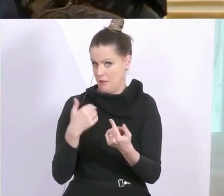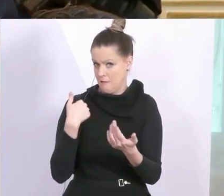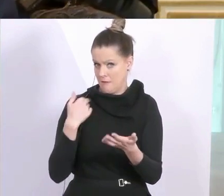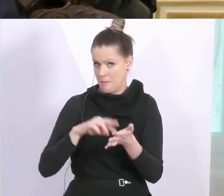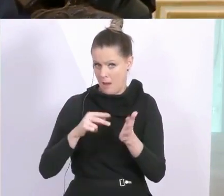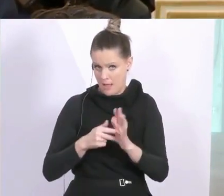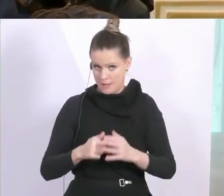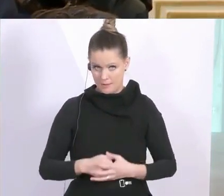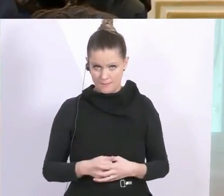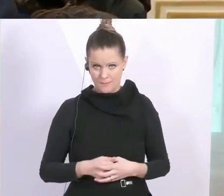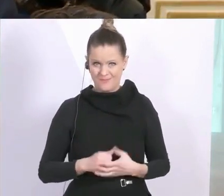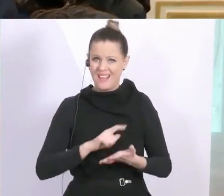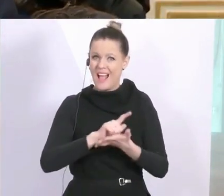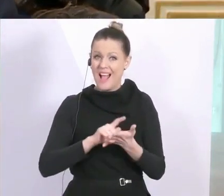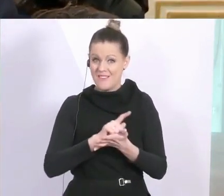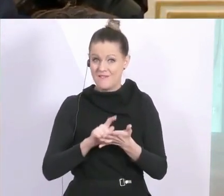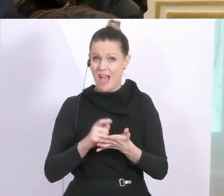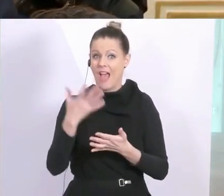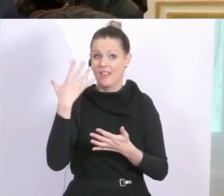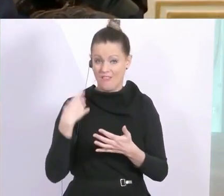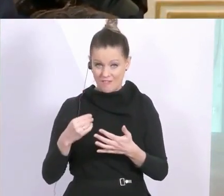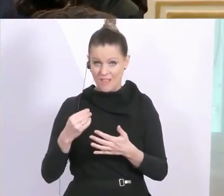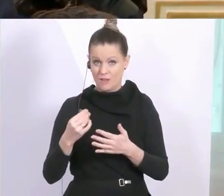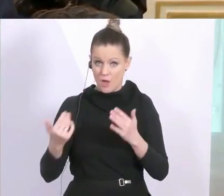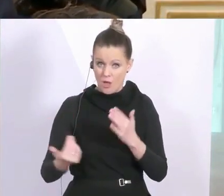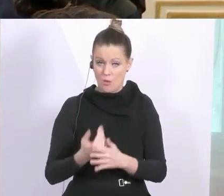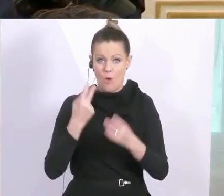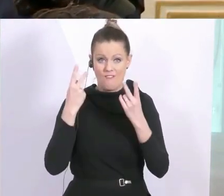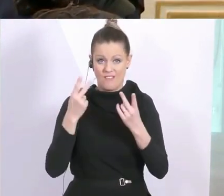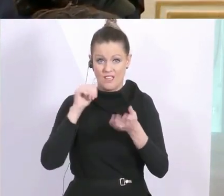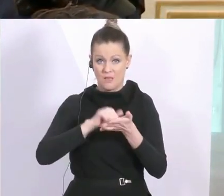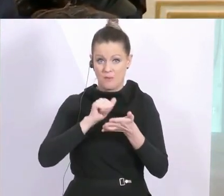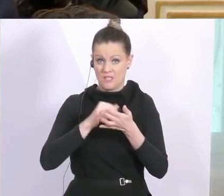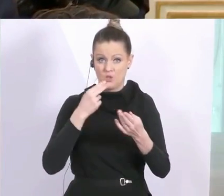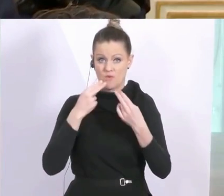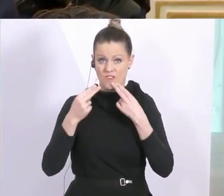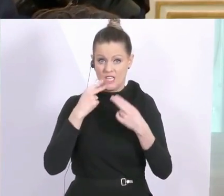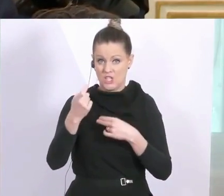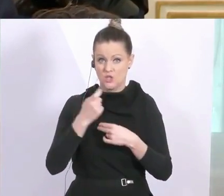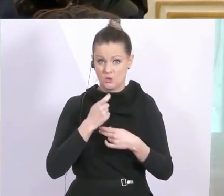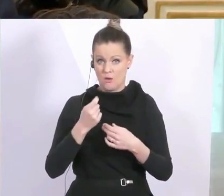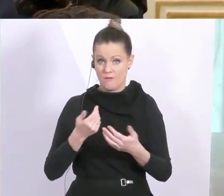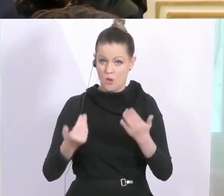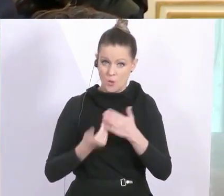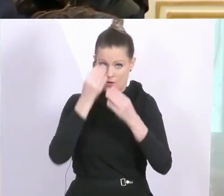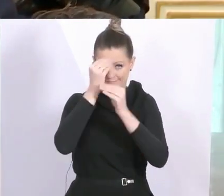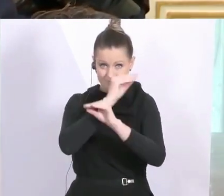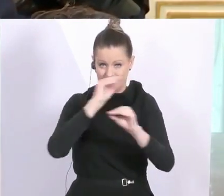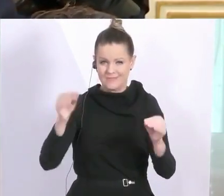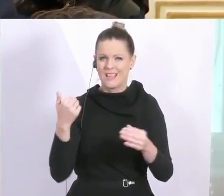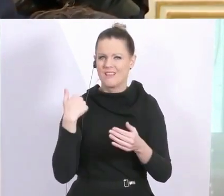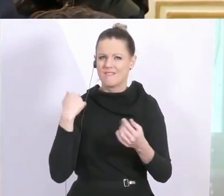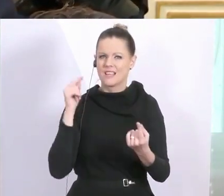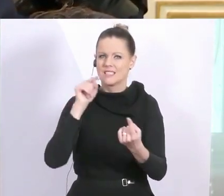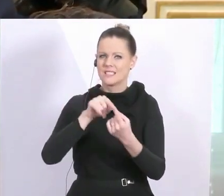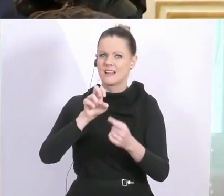Wann steht uns der nächste Meilenstein bevor? Ist das auch schon angedacht? Es war ja ursprünglich auch der 13. April